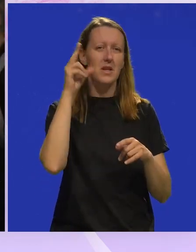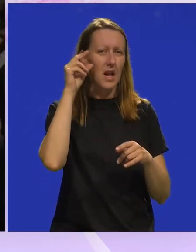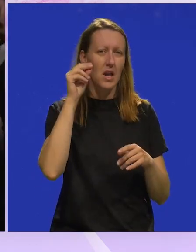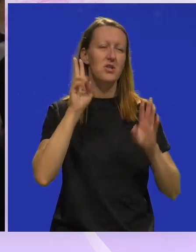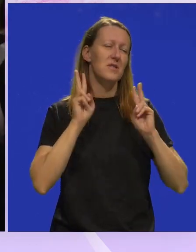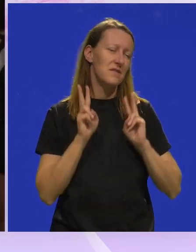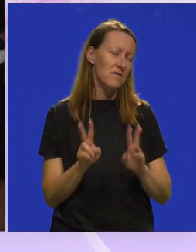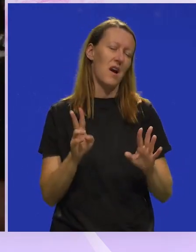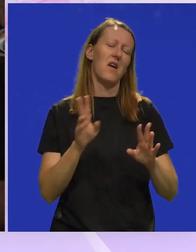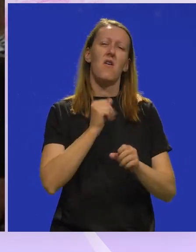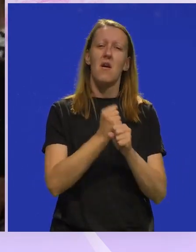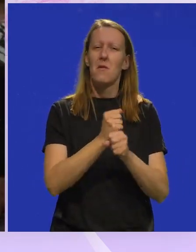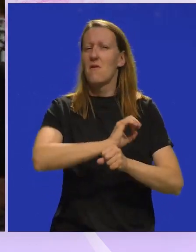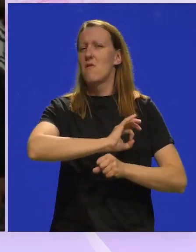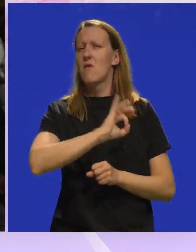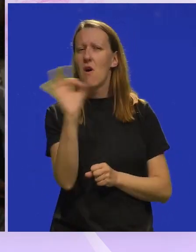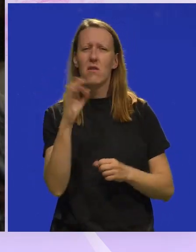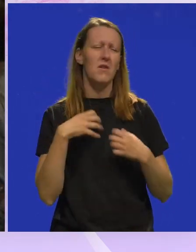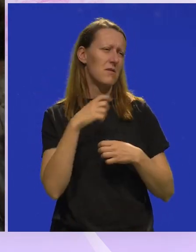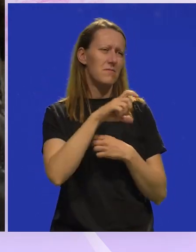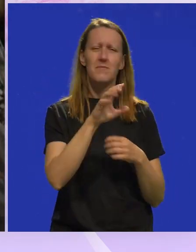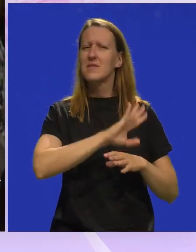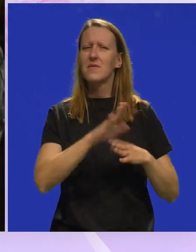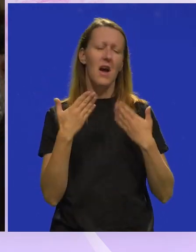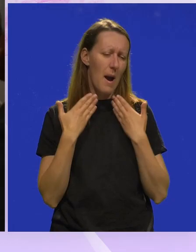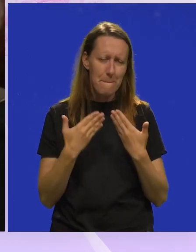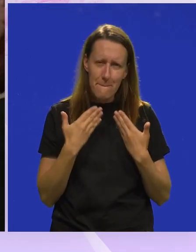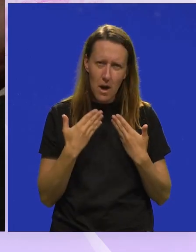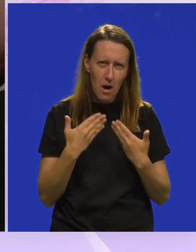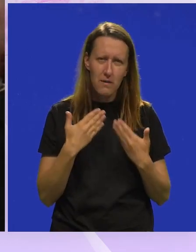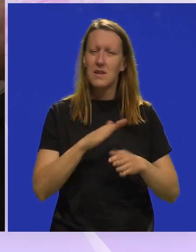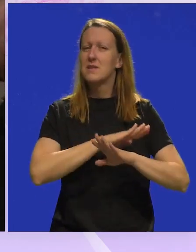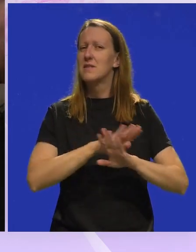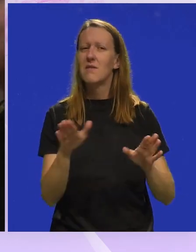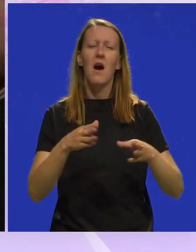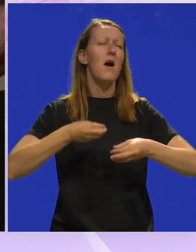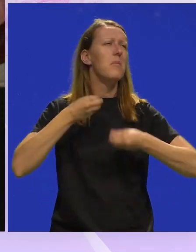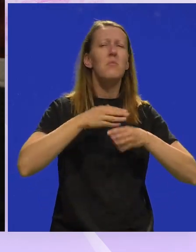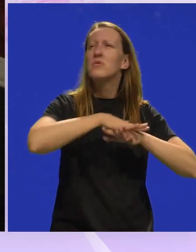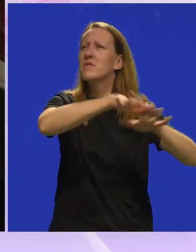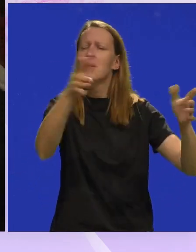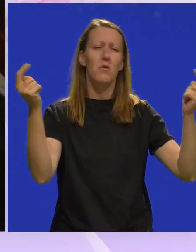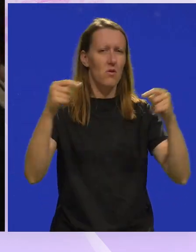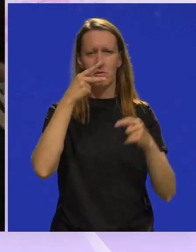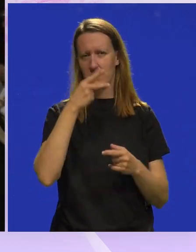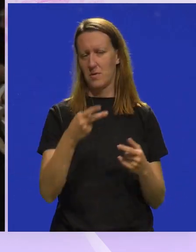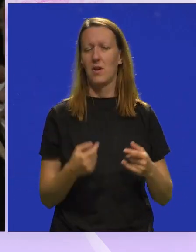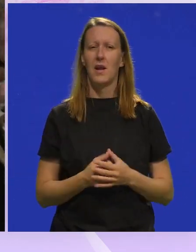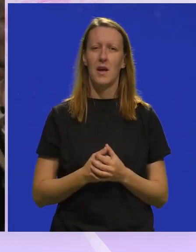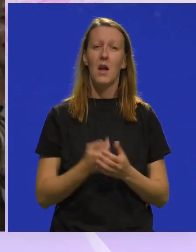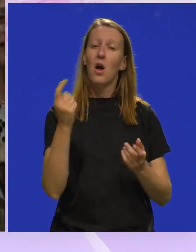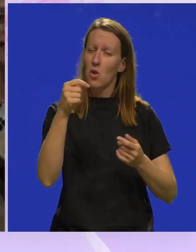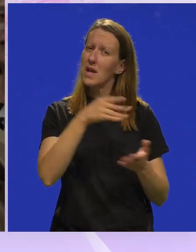Naranča stvarno napravi odličnu predstavu. Evo, za svaku pohvalu i svakogu preporučujem svima da dođu pogledat.